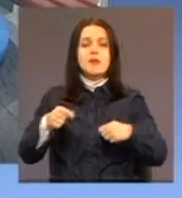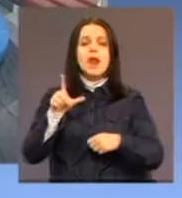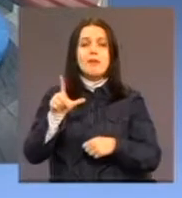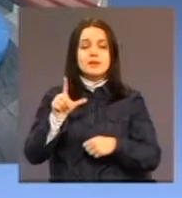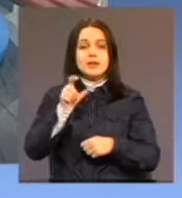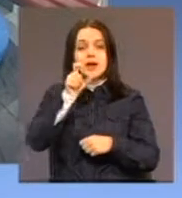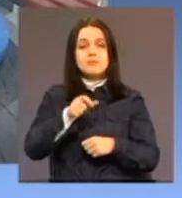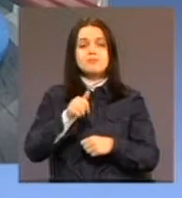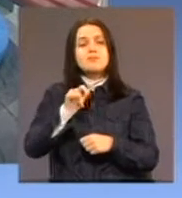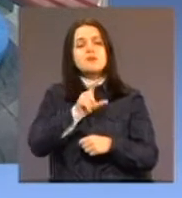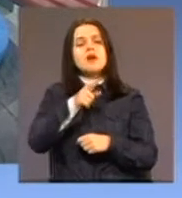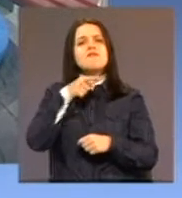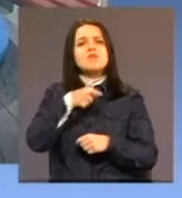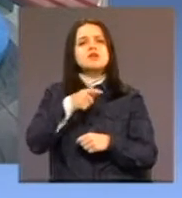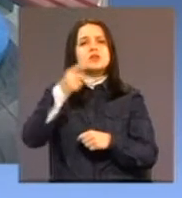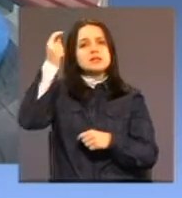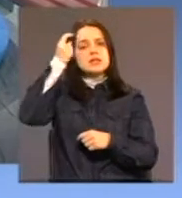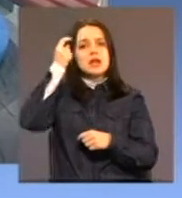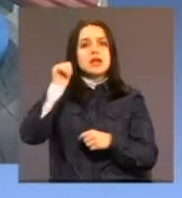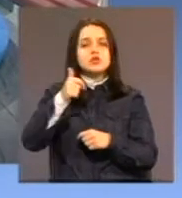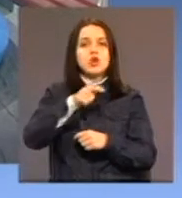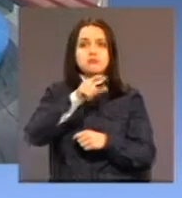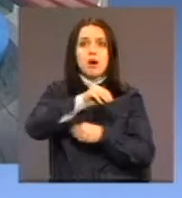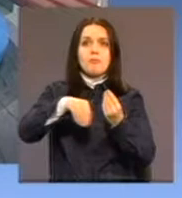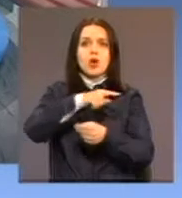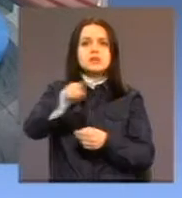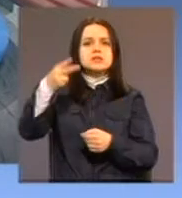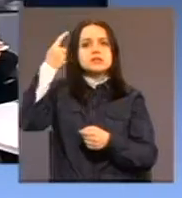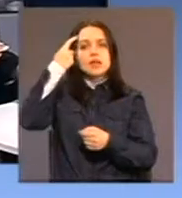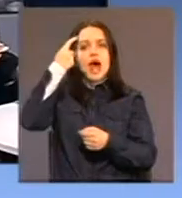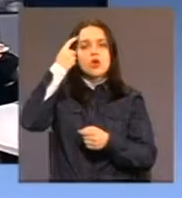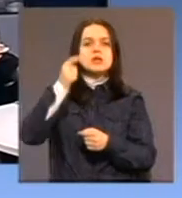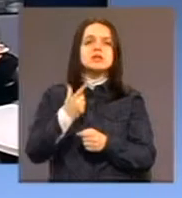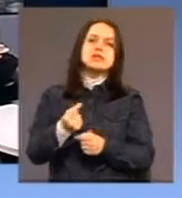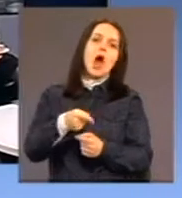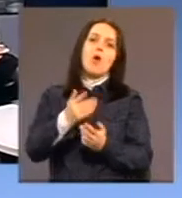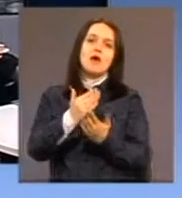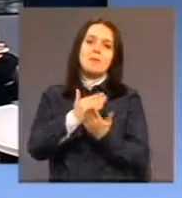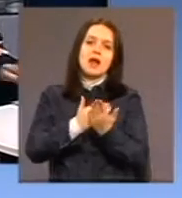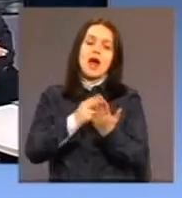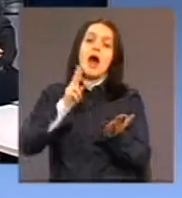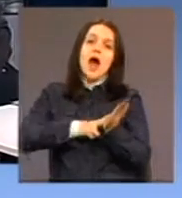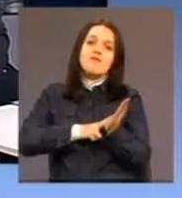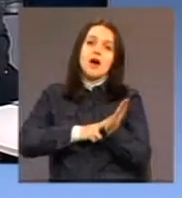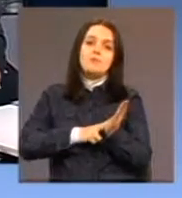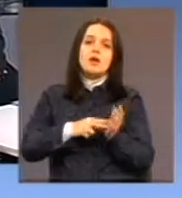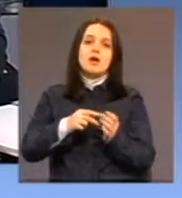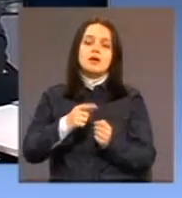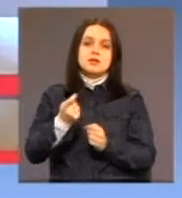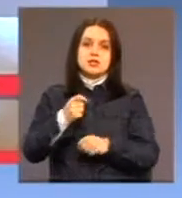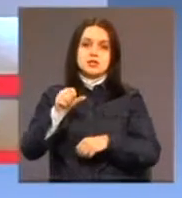su porudice upoznate sa pravima koje proizilaze iz zakona o socijalnoj zaštiti? Gledajte,